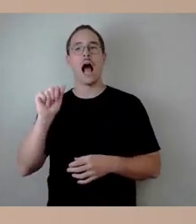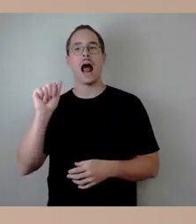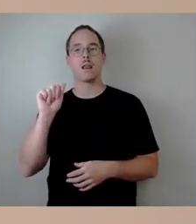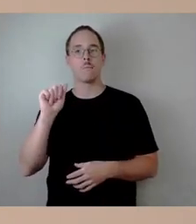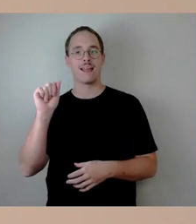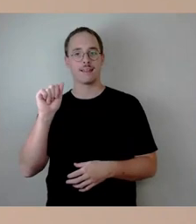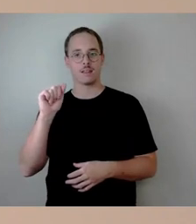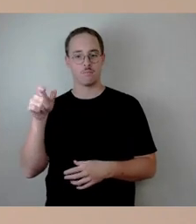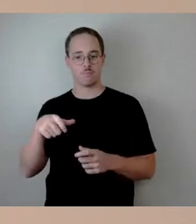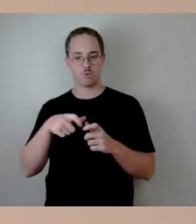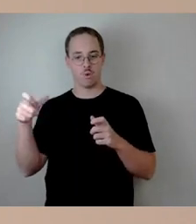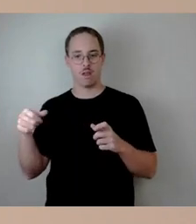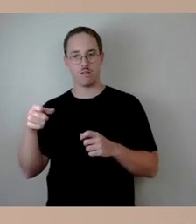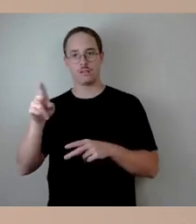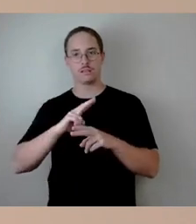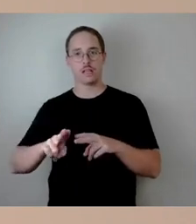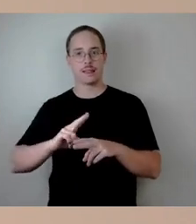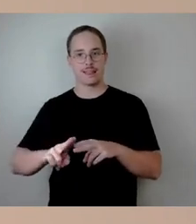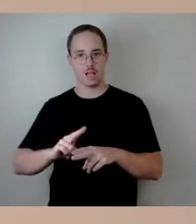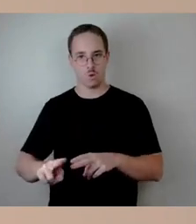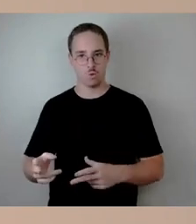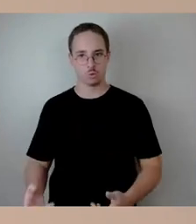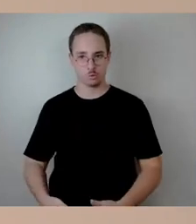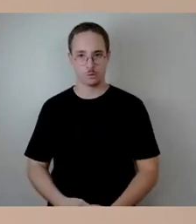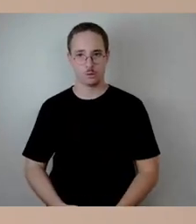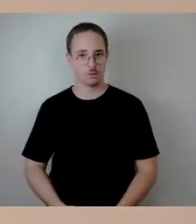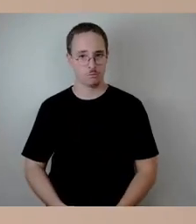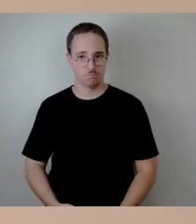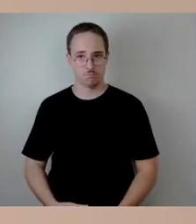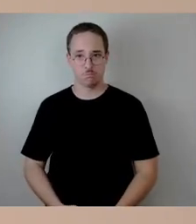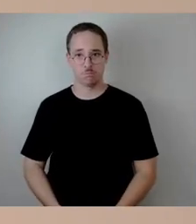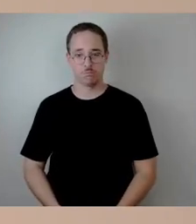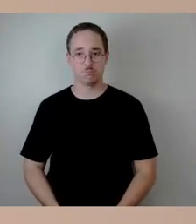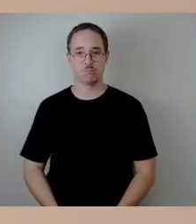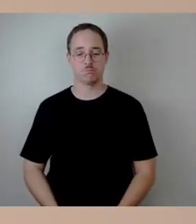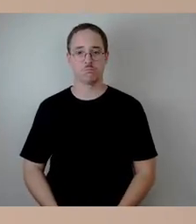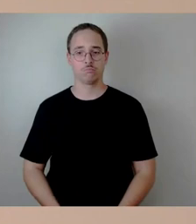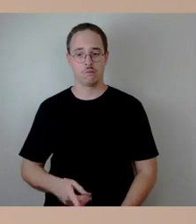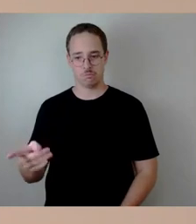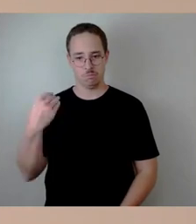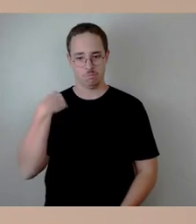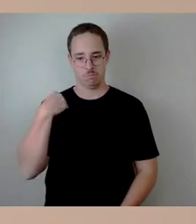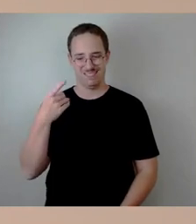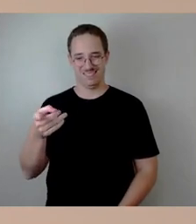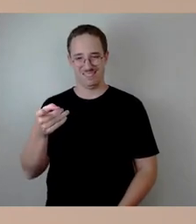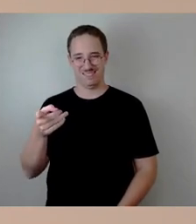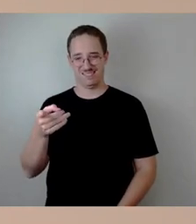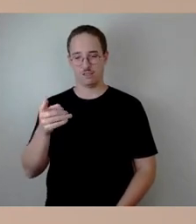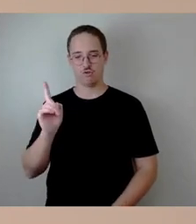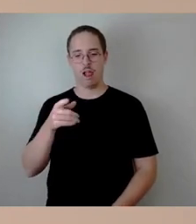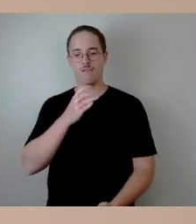Sie hatten ja auf diese Interimsbrücke, die neben der Albertbrücke errichtet wurde, hingewiesen. Dazu muss man sagen,